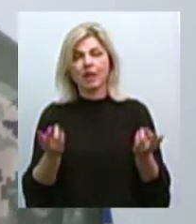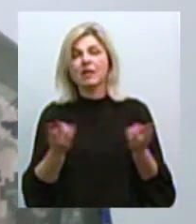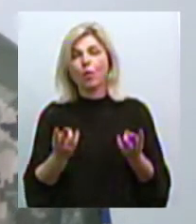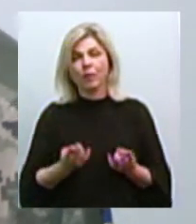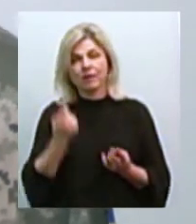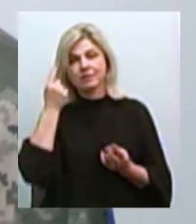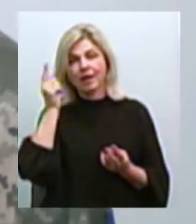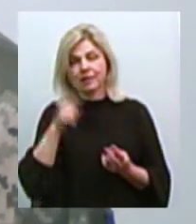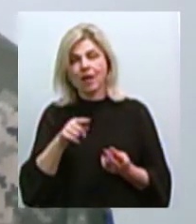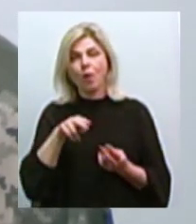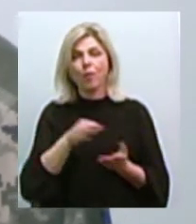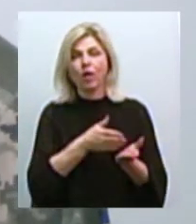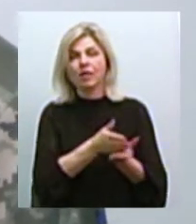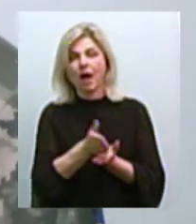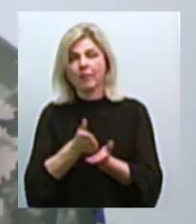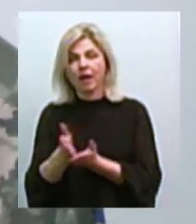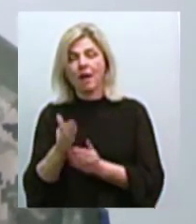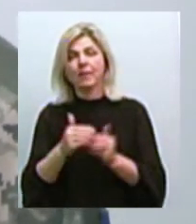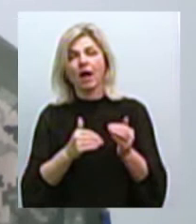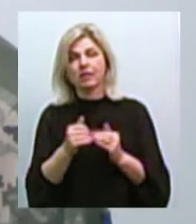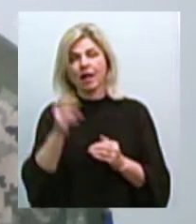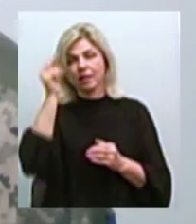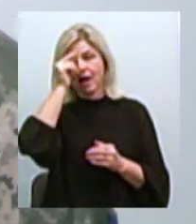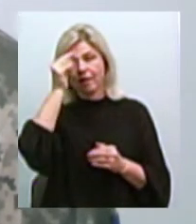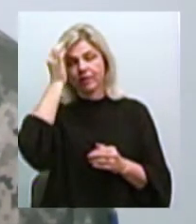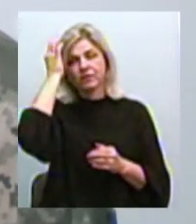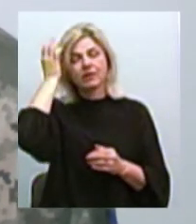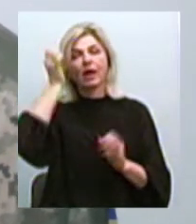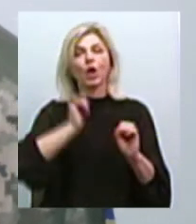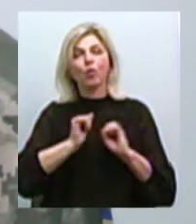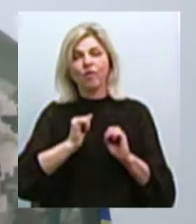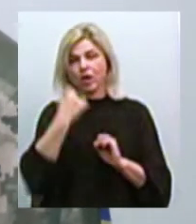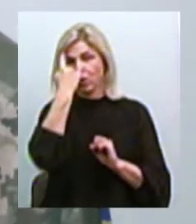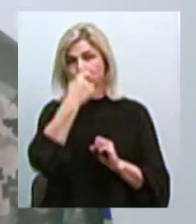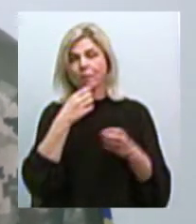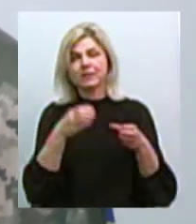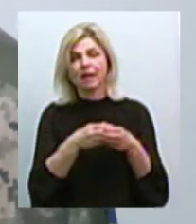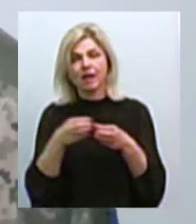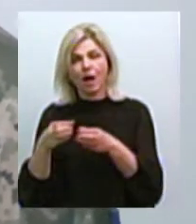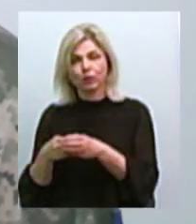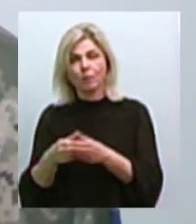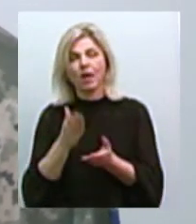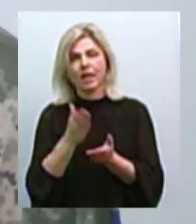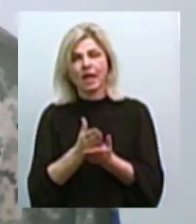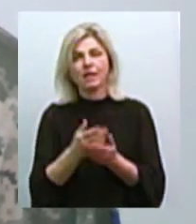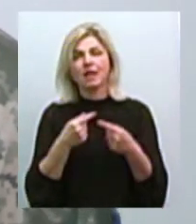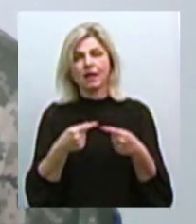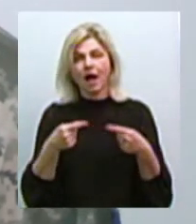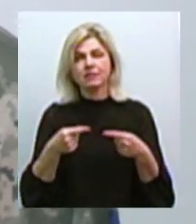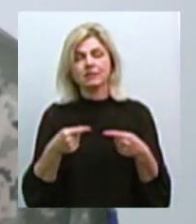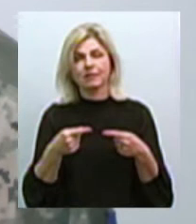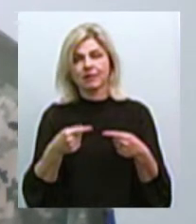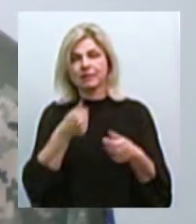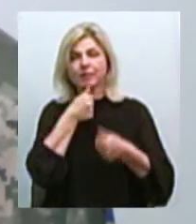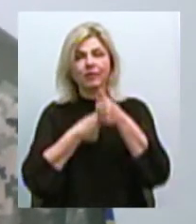знання по напрямкам, практичні навички покерування особовим складом. У нас є смуга реакції лідера, де вони можуть